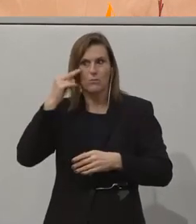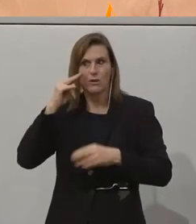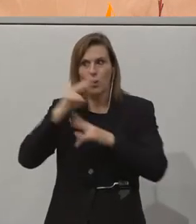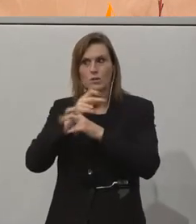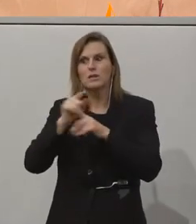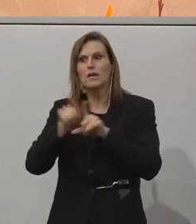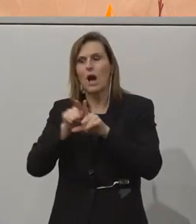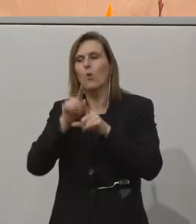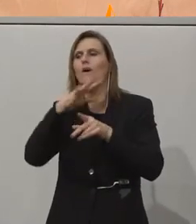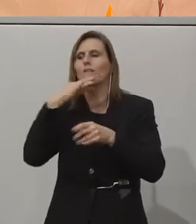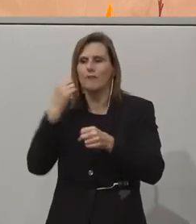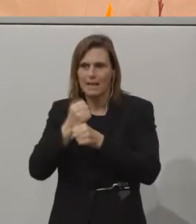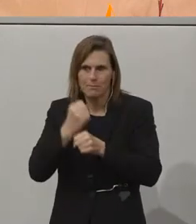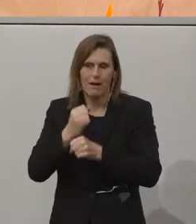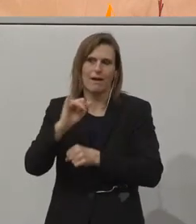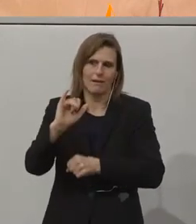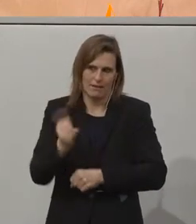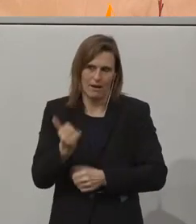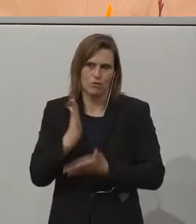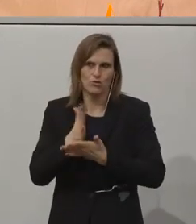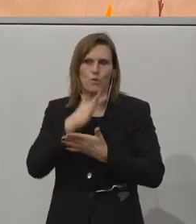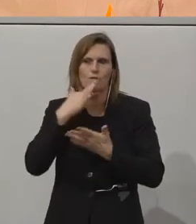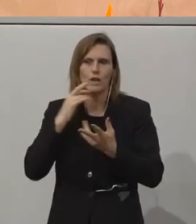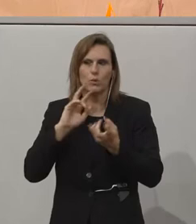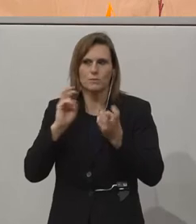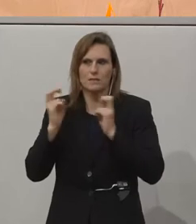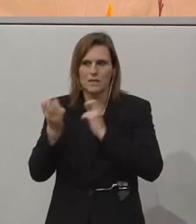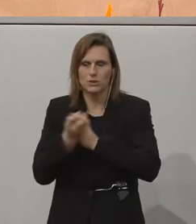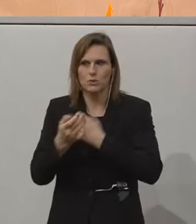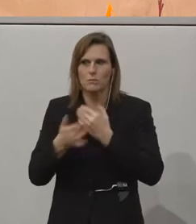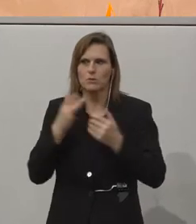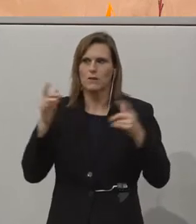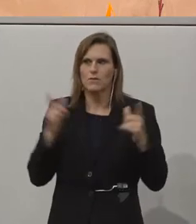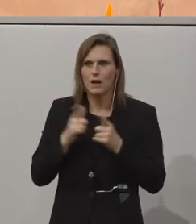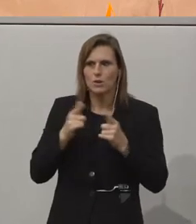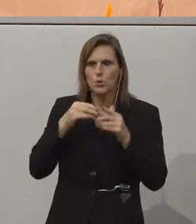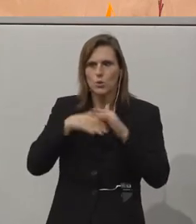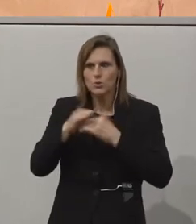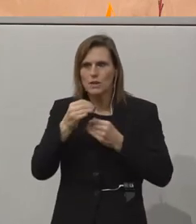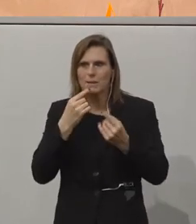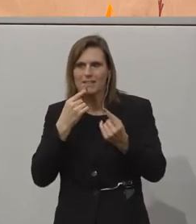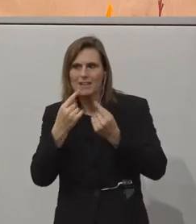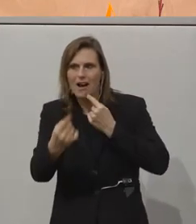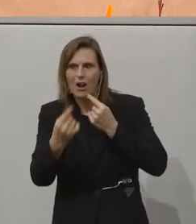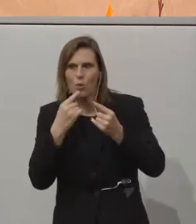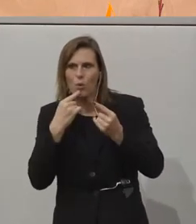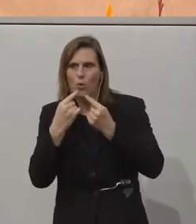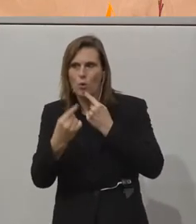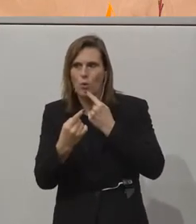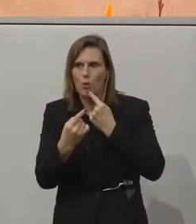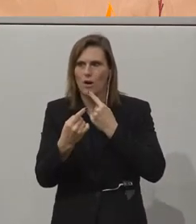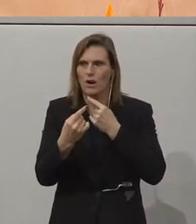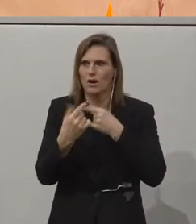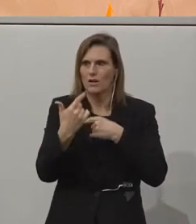auch viel. Das möchte ich heute auch hier bei dieser Gelegenheit sagen. Wir veranstalten Unternehmensdialoge. Zwei Dutzend bisher in